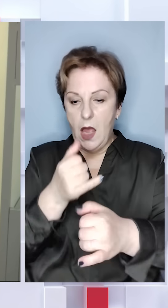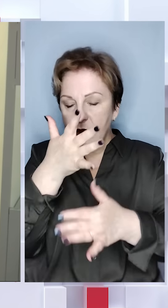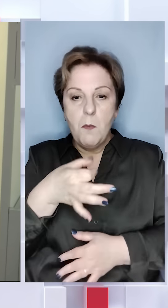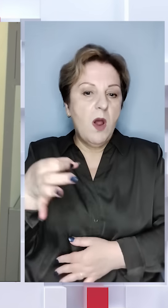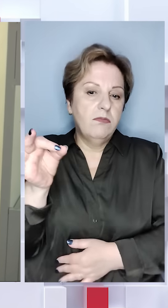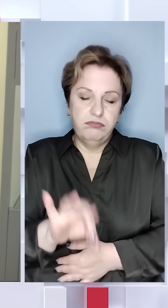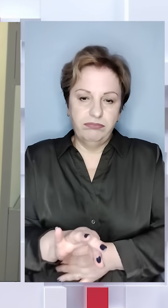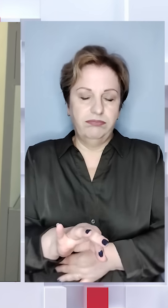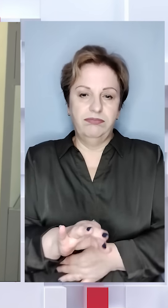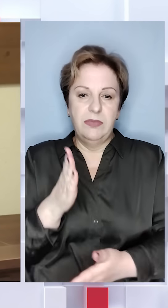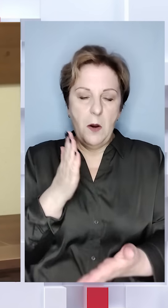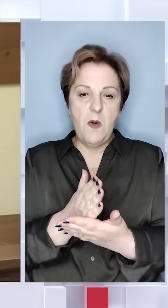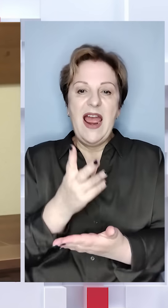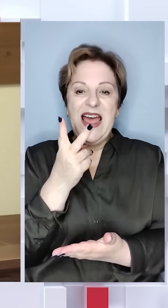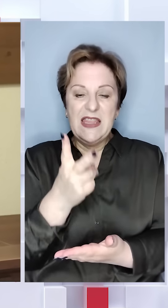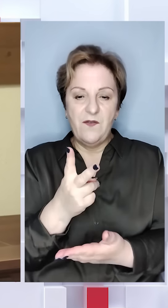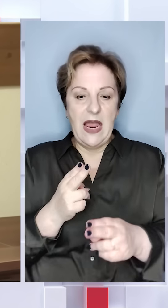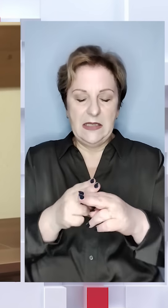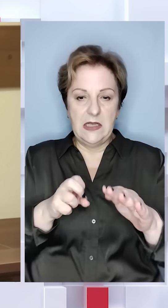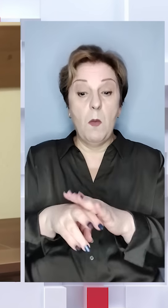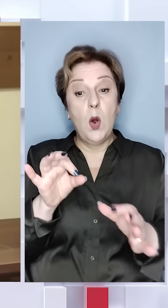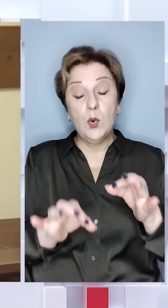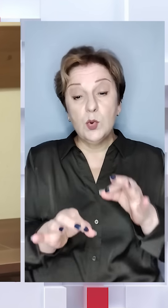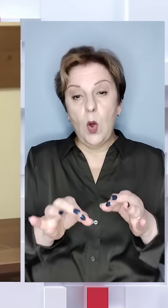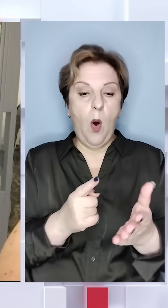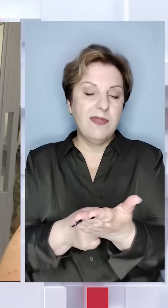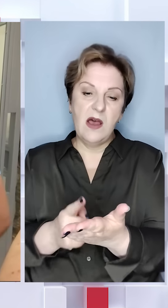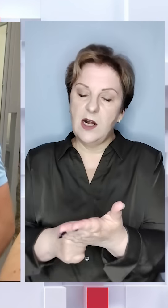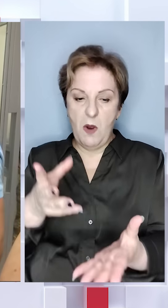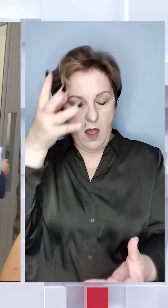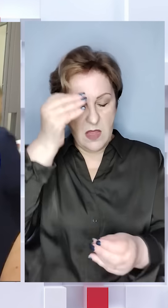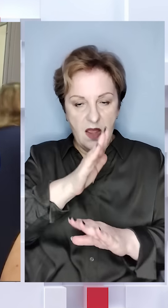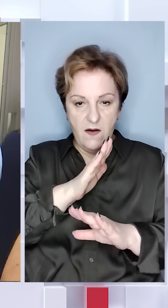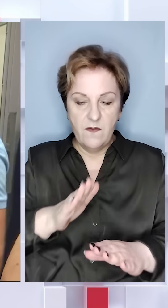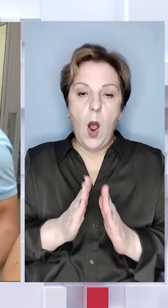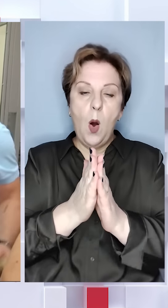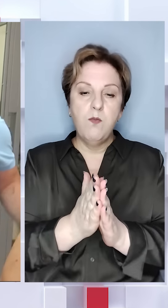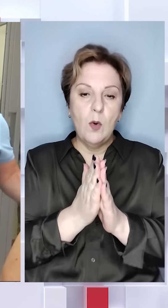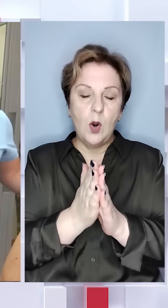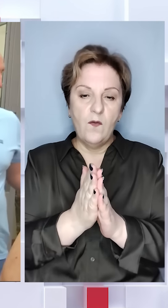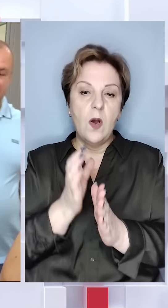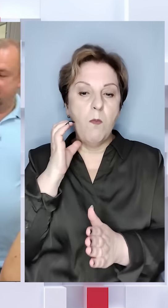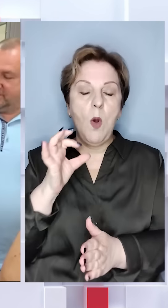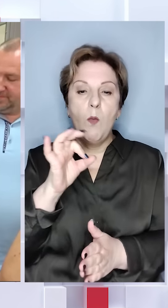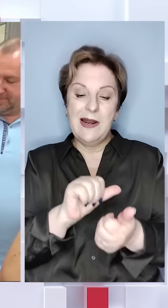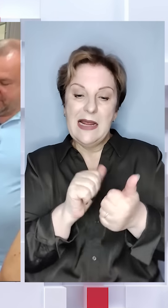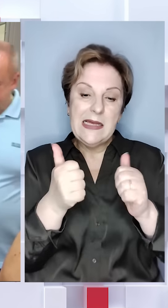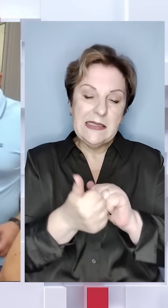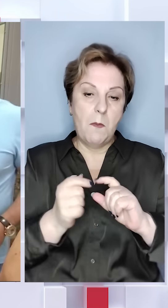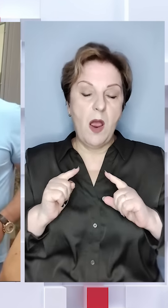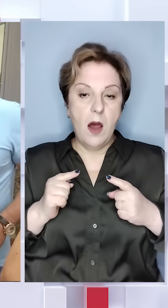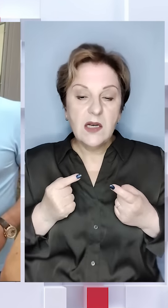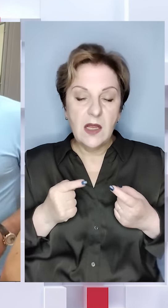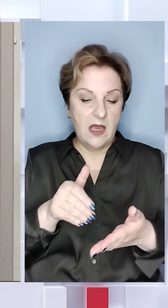одночасно відбувати дві запобіжки. Суддя їхні аргументи не врахувала і прохання Коломойського про заміну